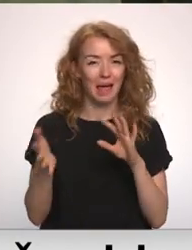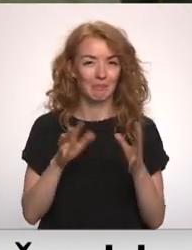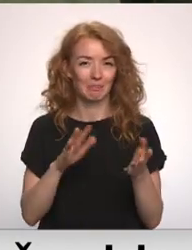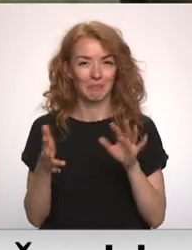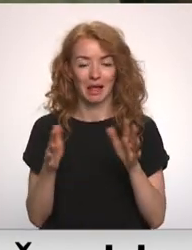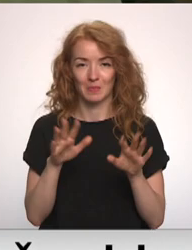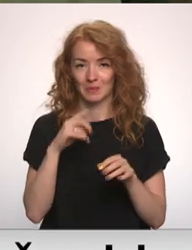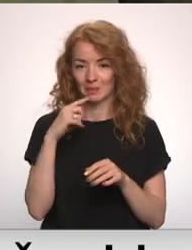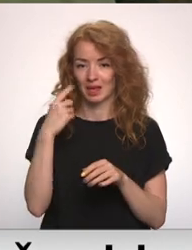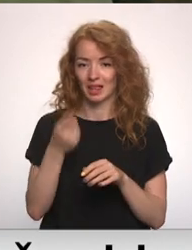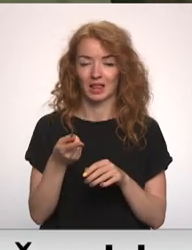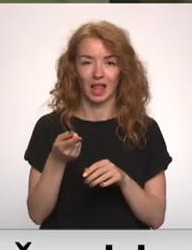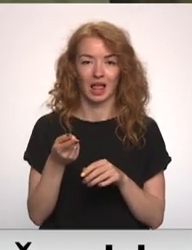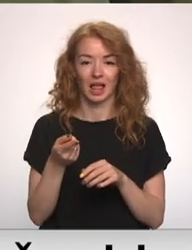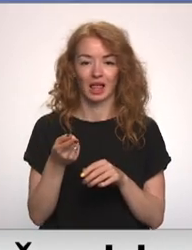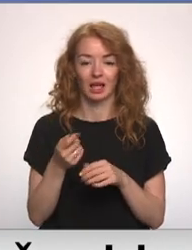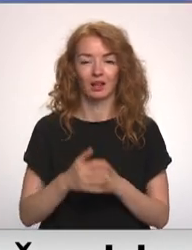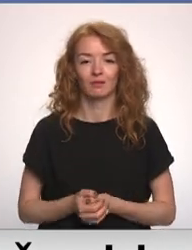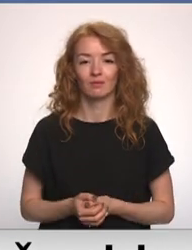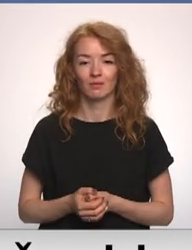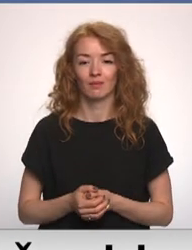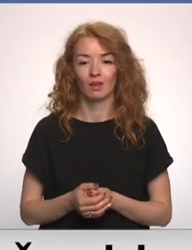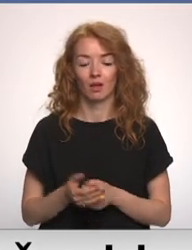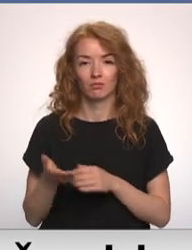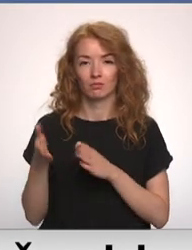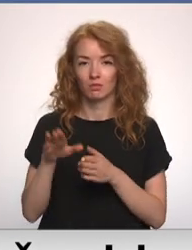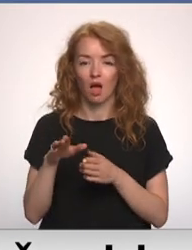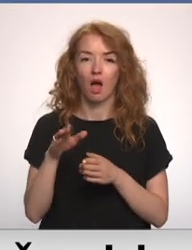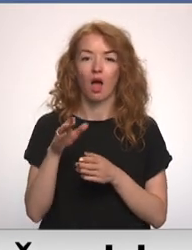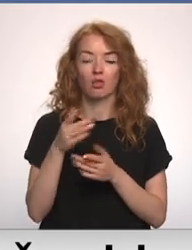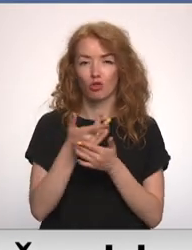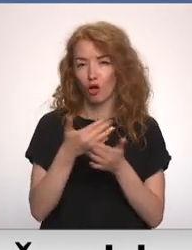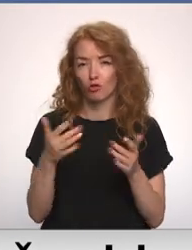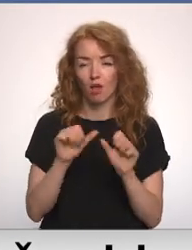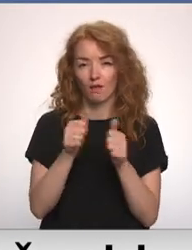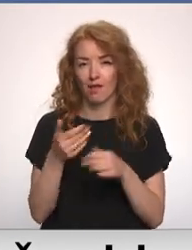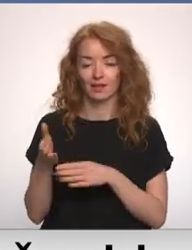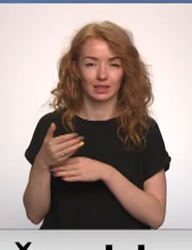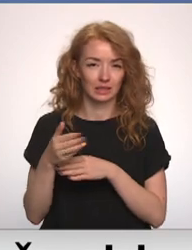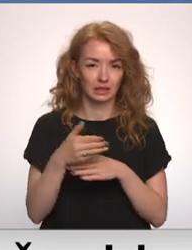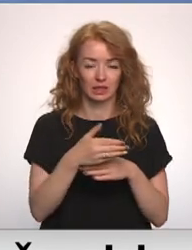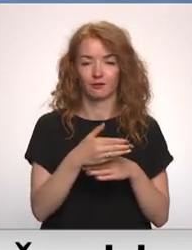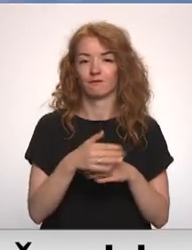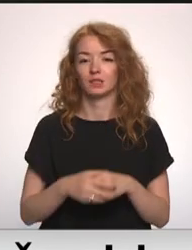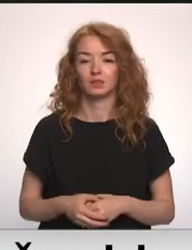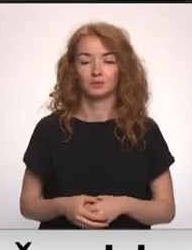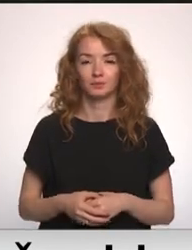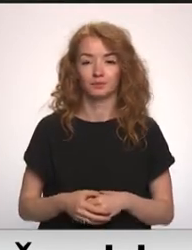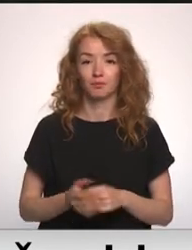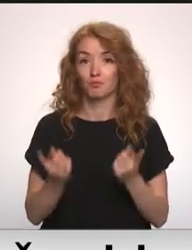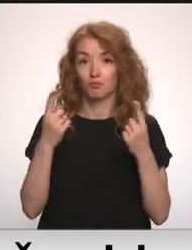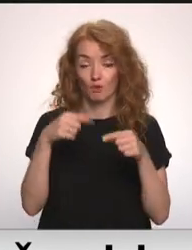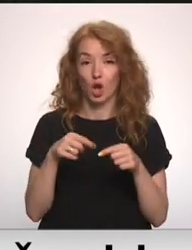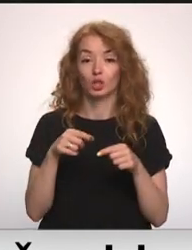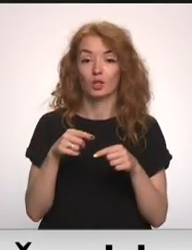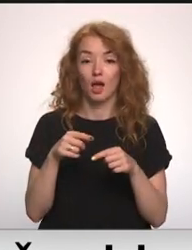tas cipars varbūt apšaunāts. Bojā gājuši asari, raudas, vēdzeles, brekšķi, līdekas, zuši un citas zivis. Uz doto